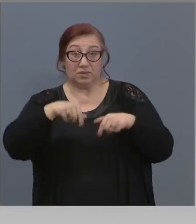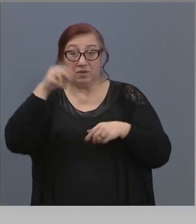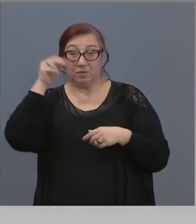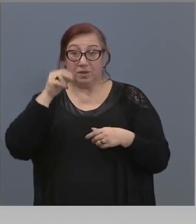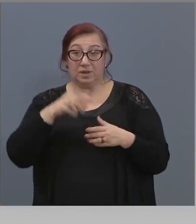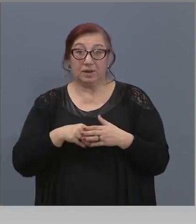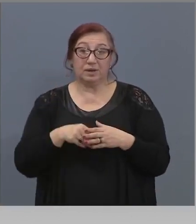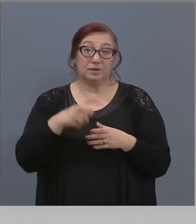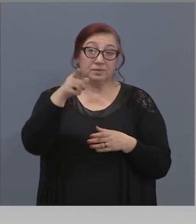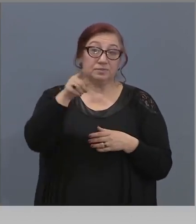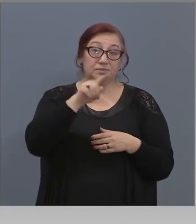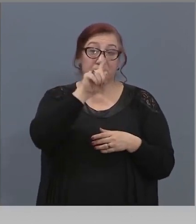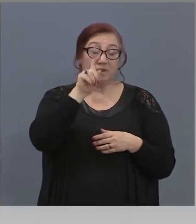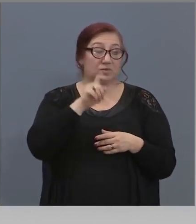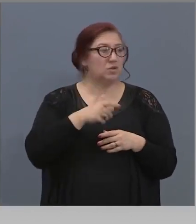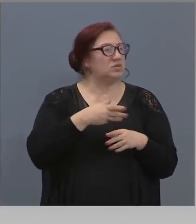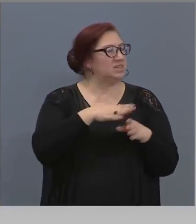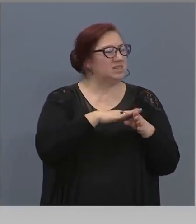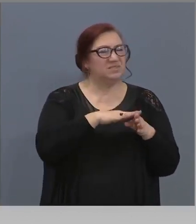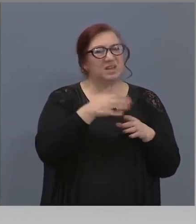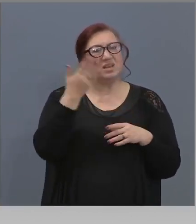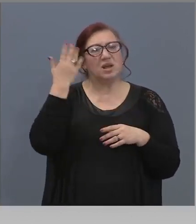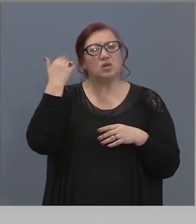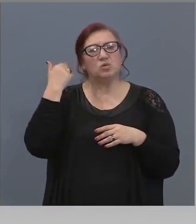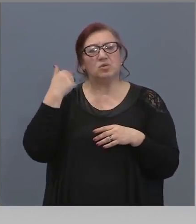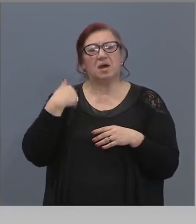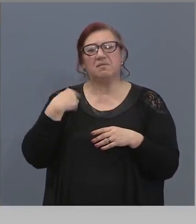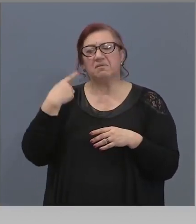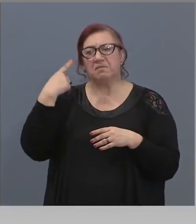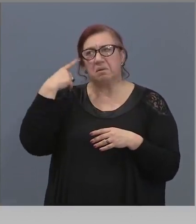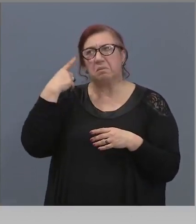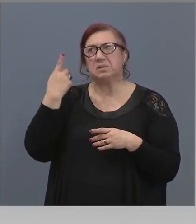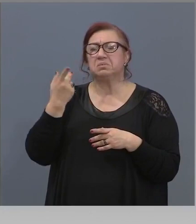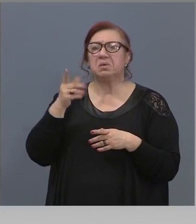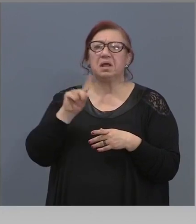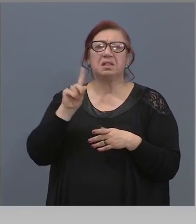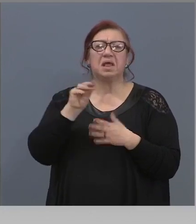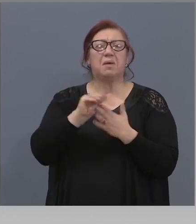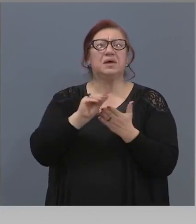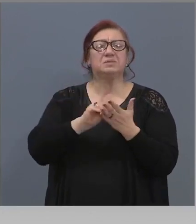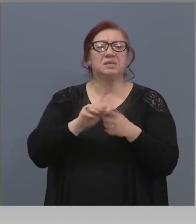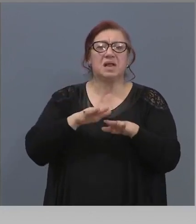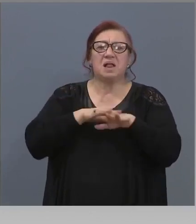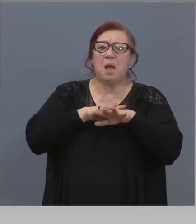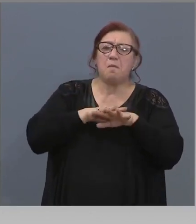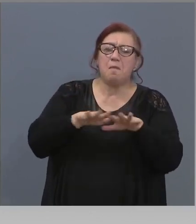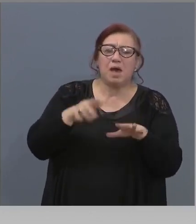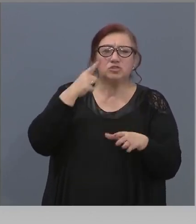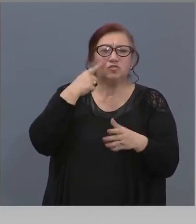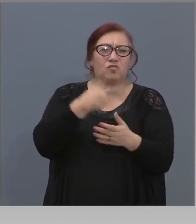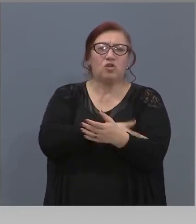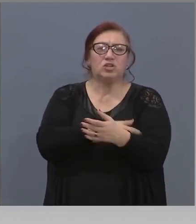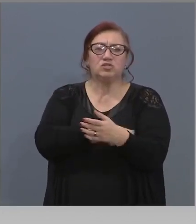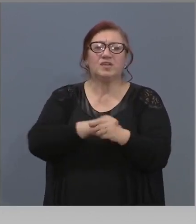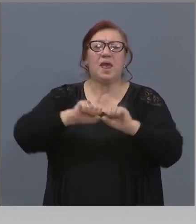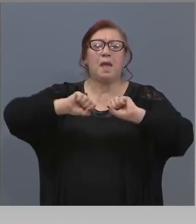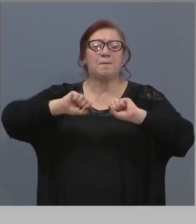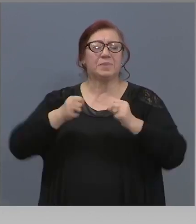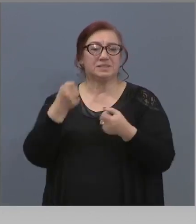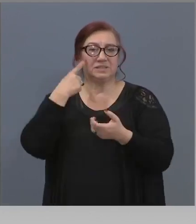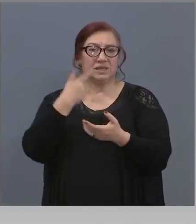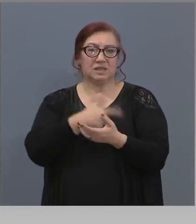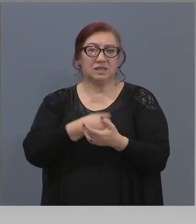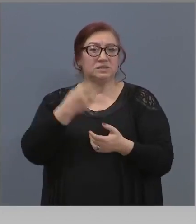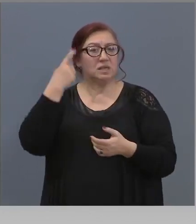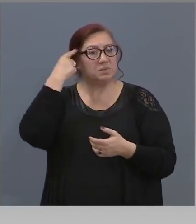Извинявайте, но тогава се създаре впечлението, че няма смисъл от масово тестуване с бързи тестове. Поне такова беше новището нащаба, ако